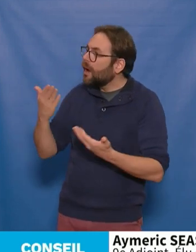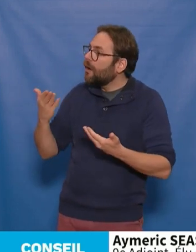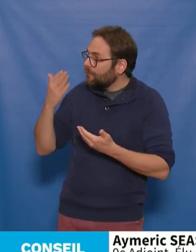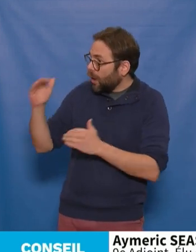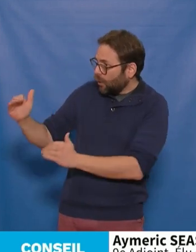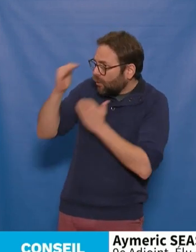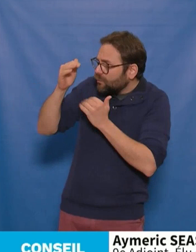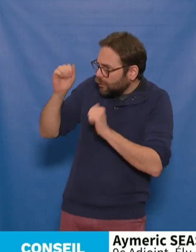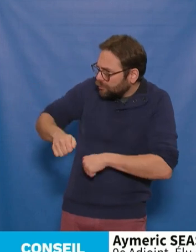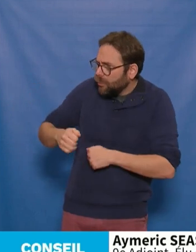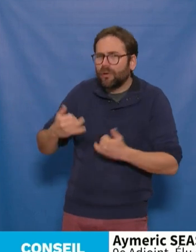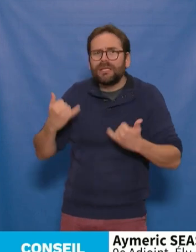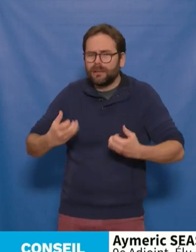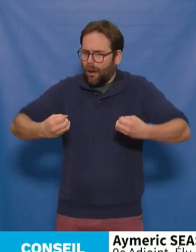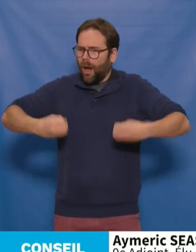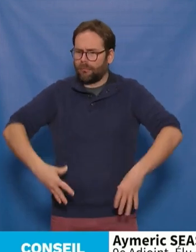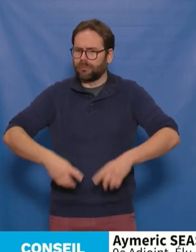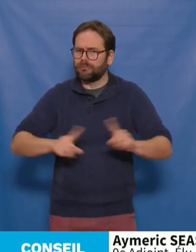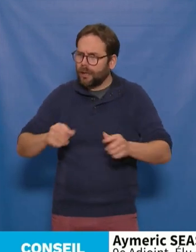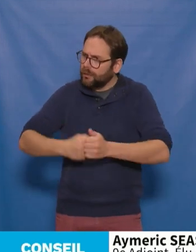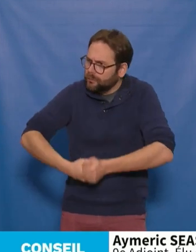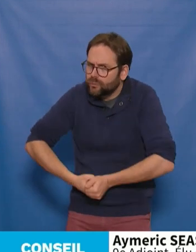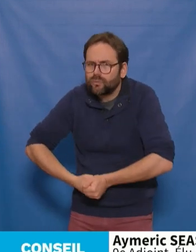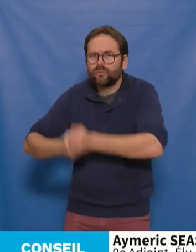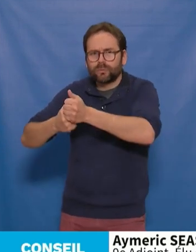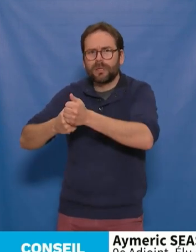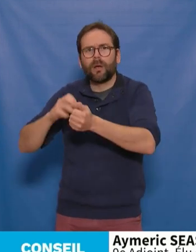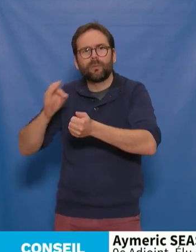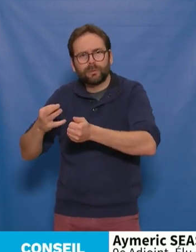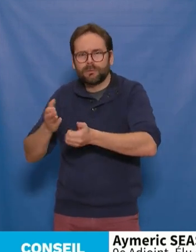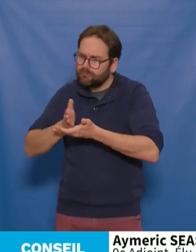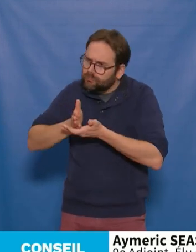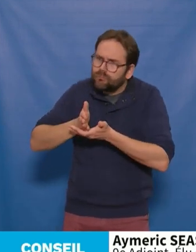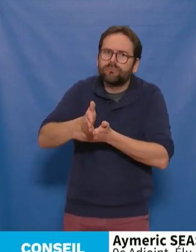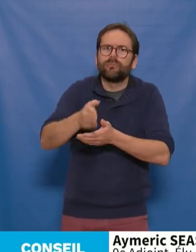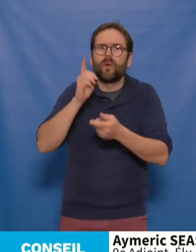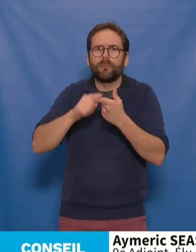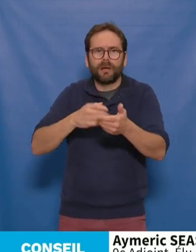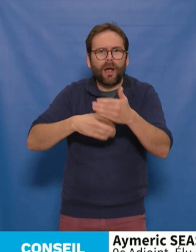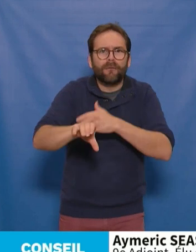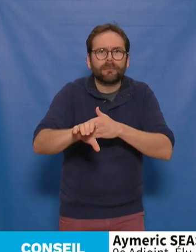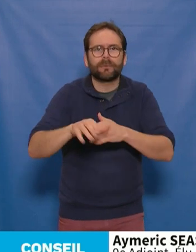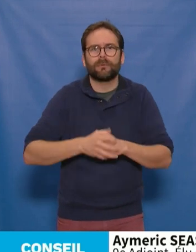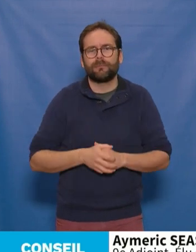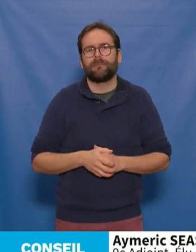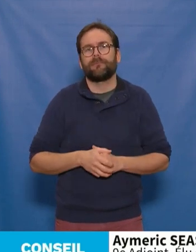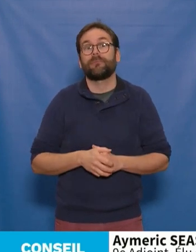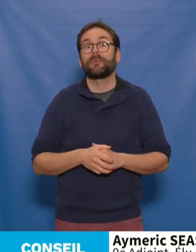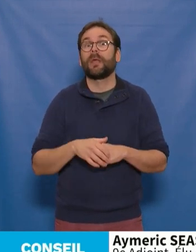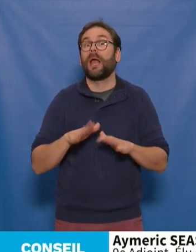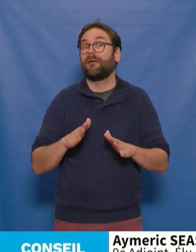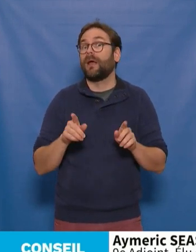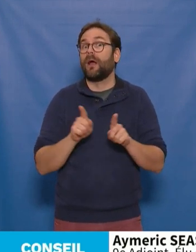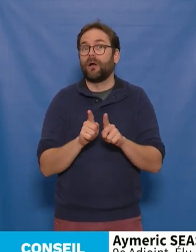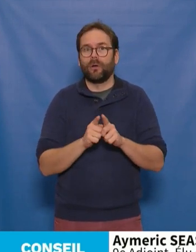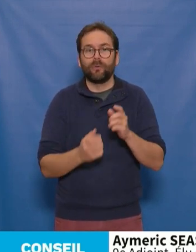nous ne nous résignons pas, nous sommes à leur côté, nous gardons le cap sur les investissements. Avec une nouvelle